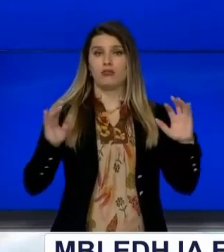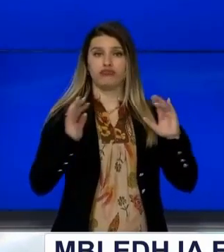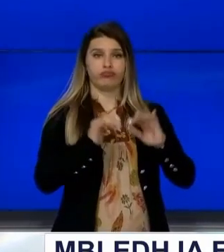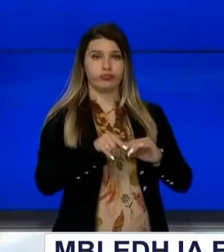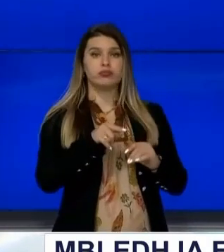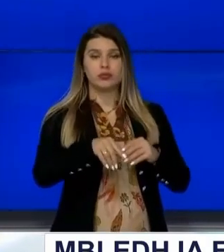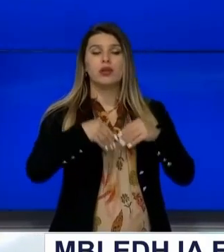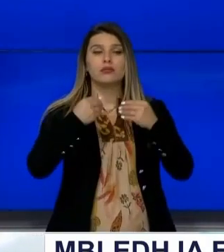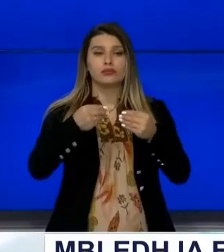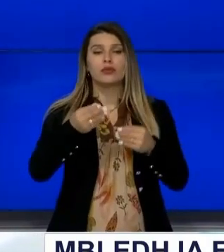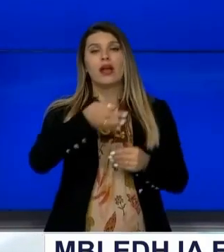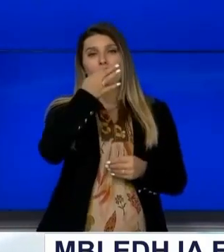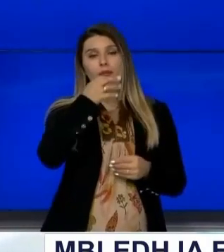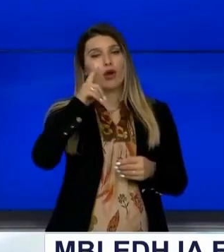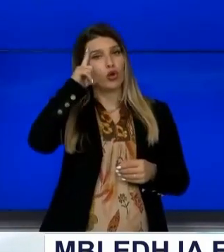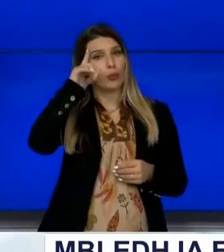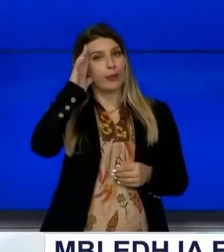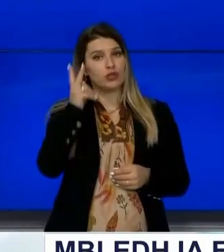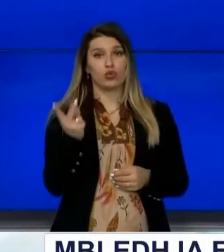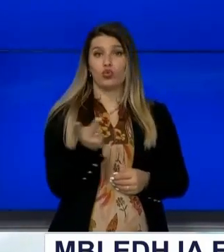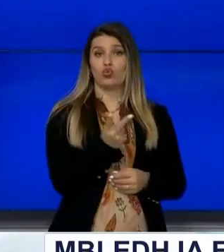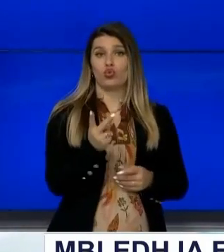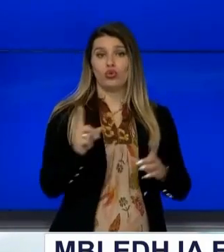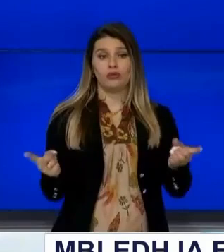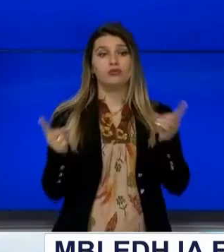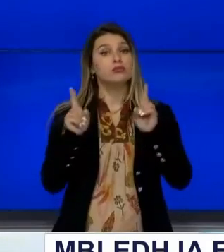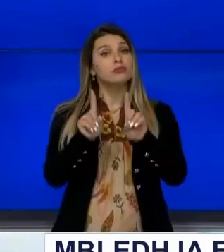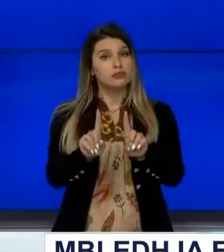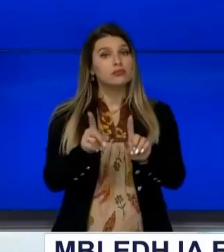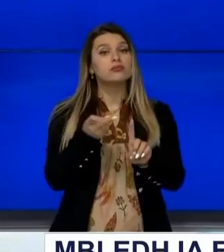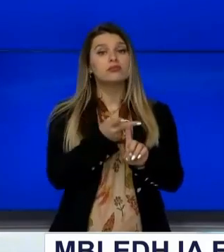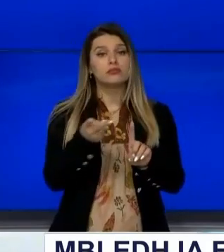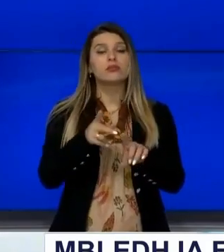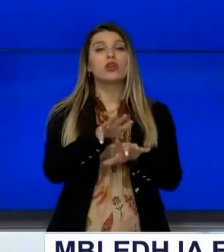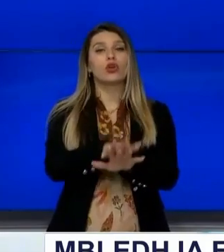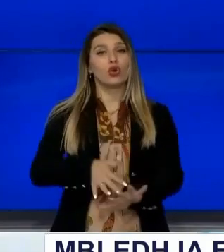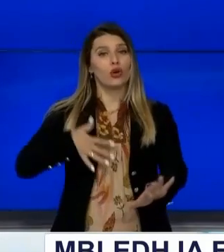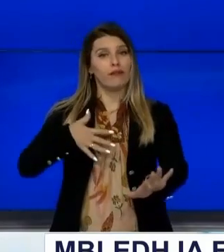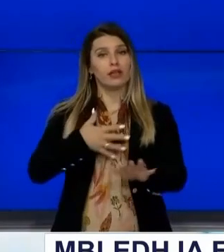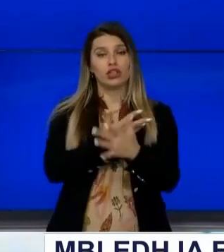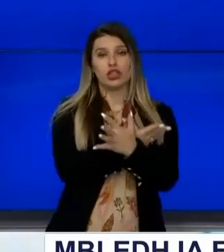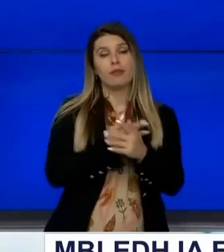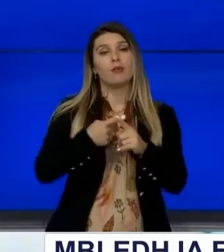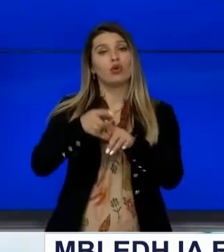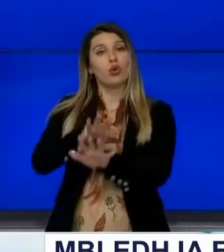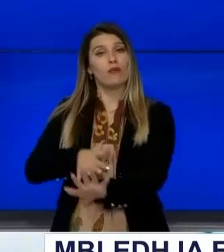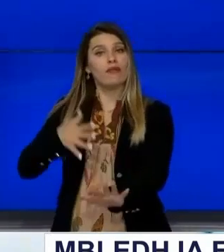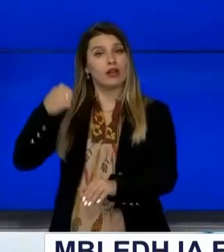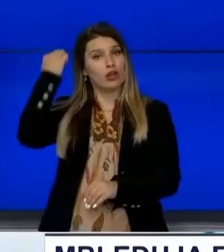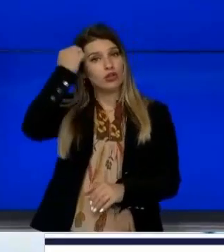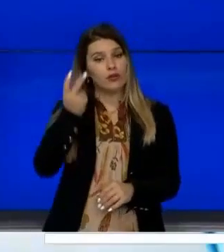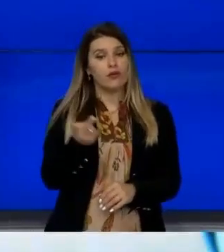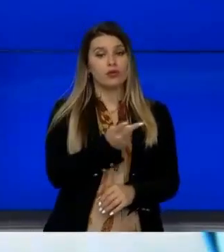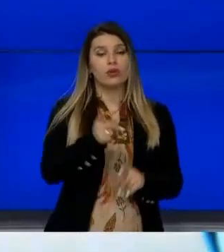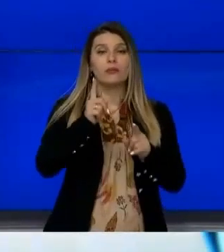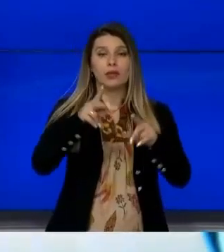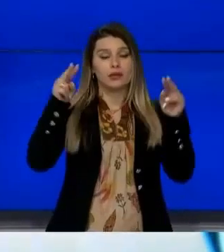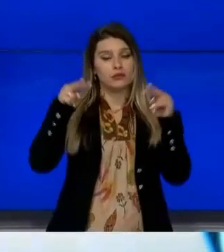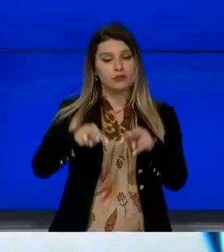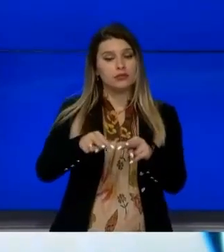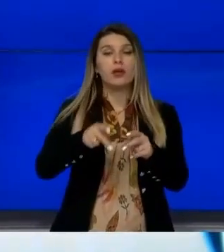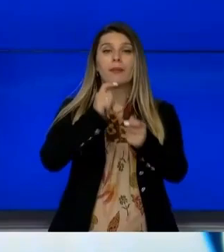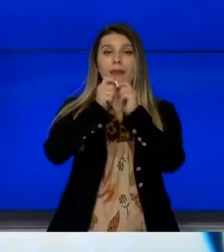deklarate përbashkët e dy krye ministrave Të cilët rekomandojnë kuvendin e Kosovës dhe atë të Shqipris që të mbikëshyrin zbatimin e